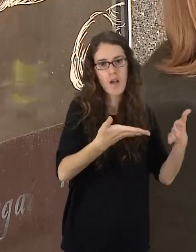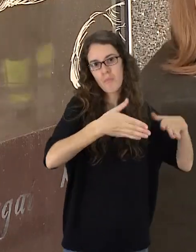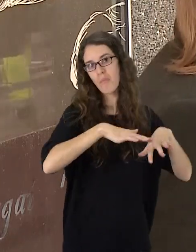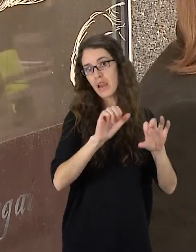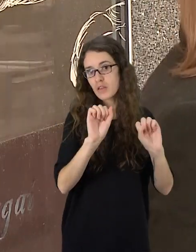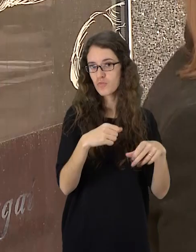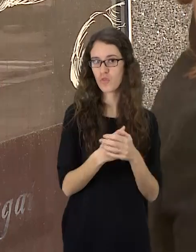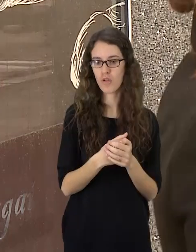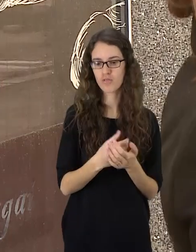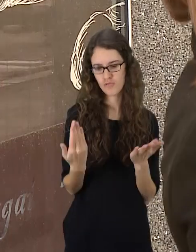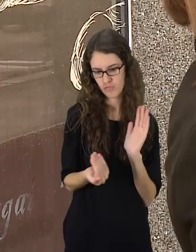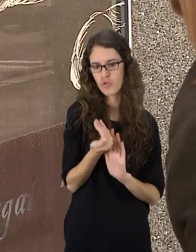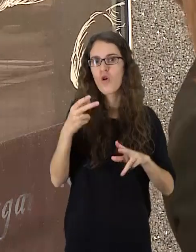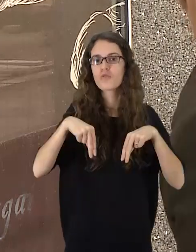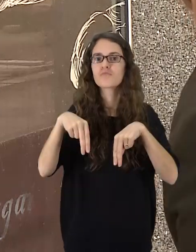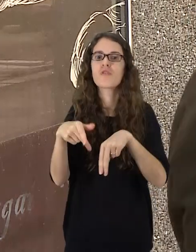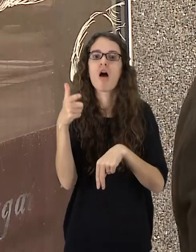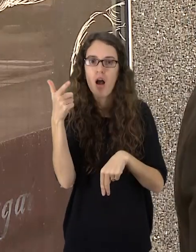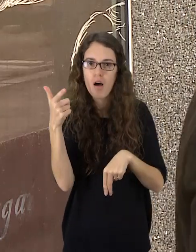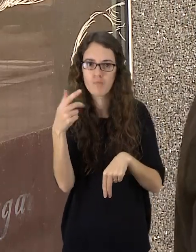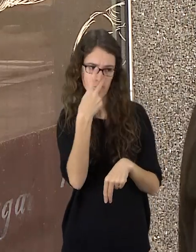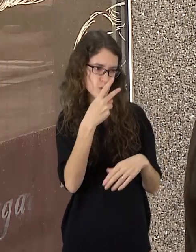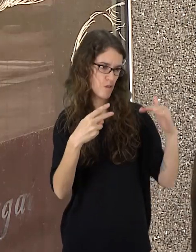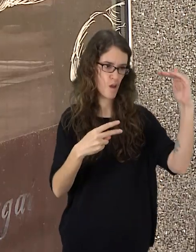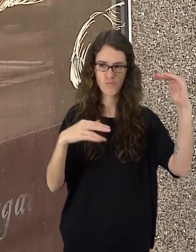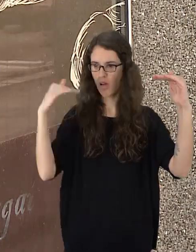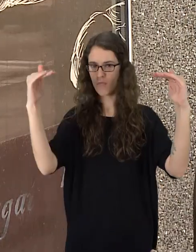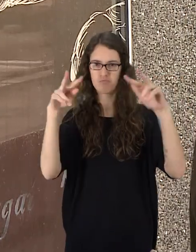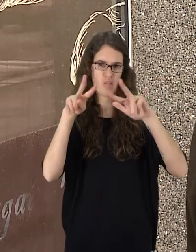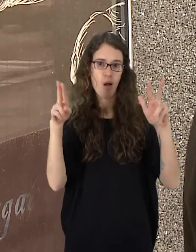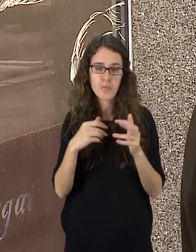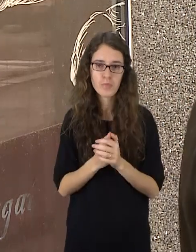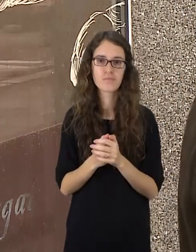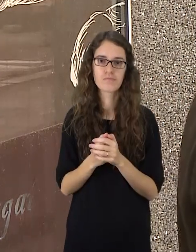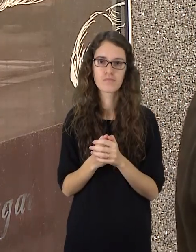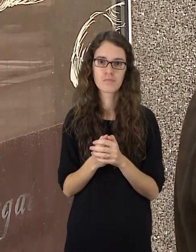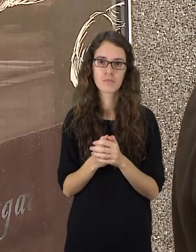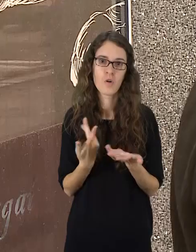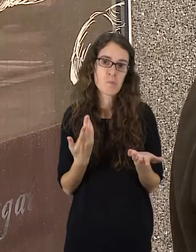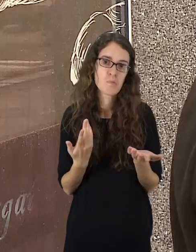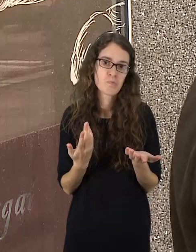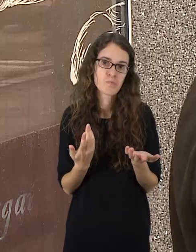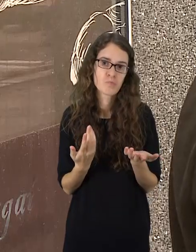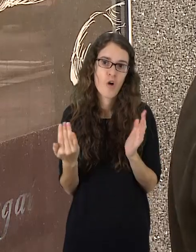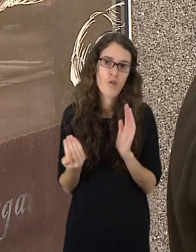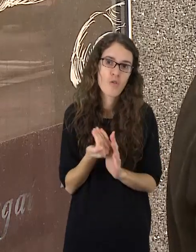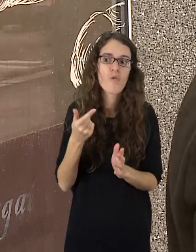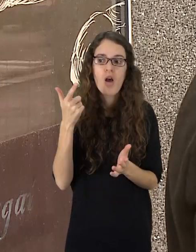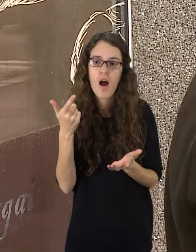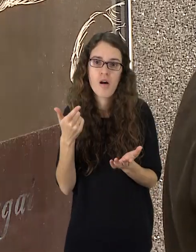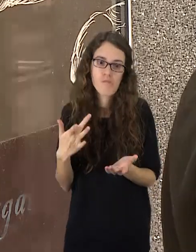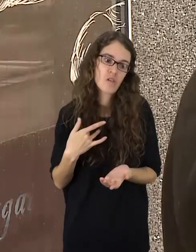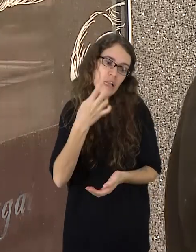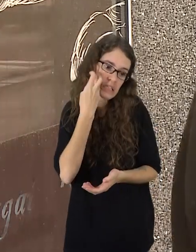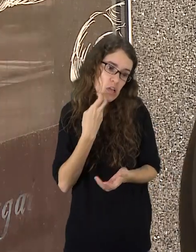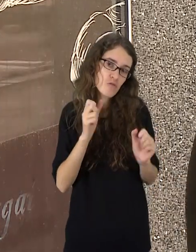sutvarkyti. Jietui to, kad aukštis tai tas pati medelių. O jie naujai gal anos galima buvo